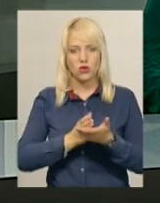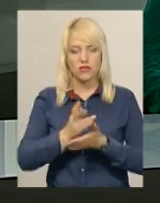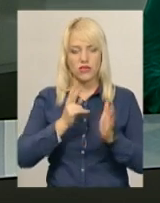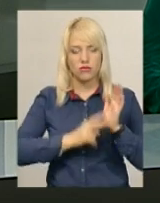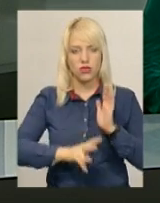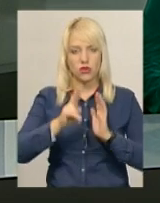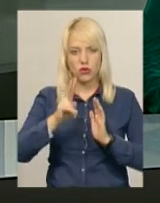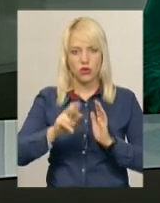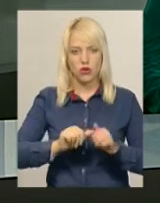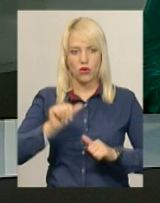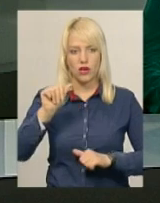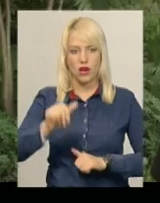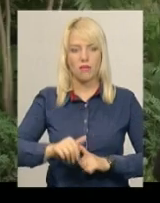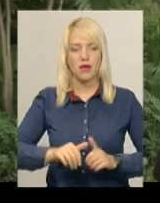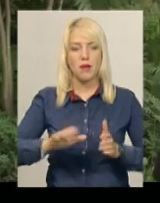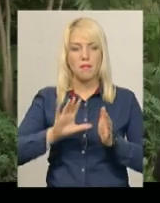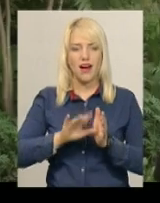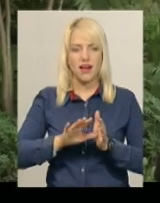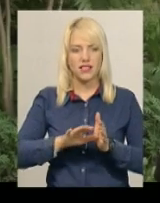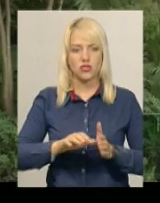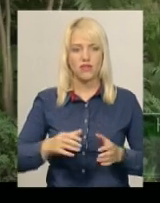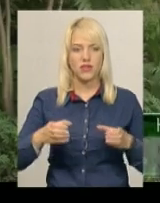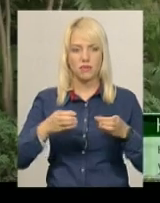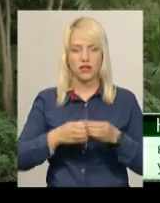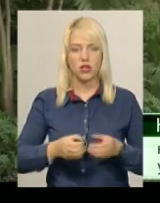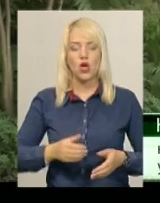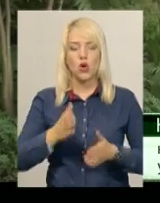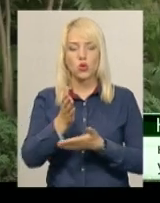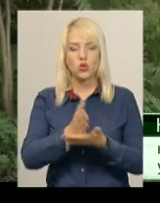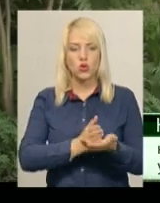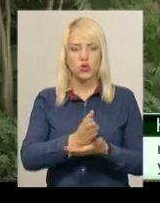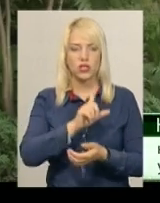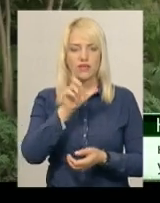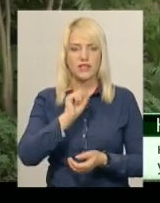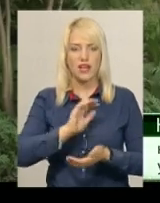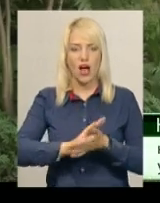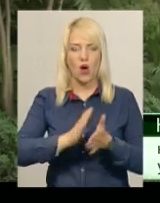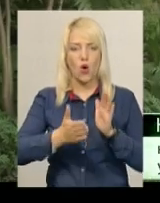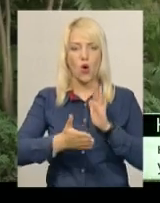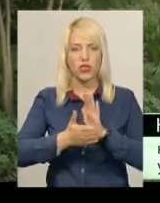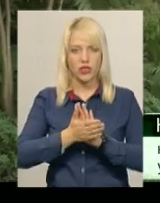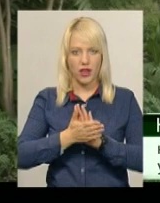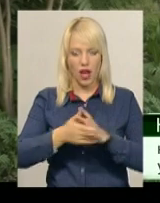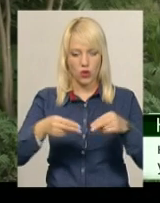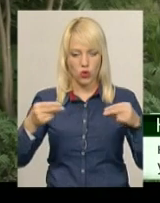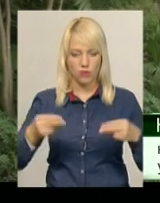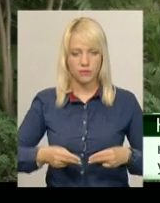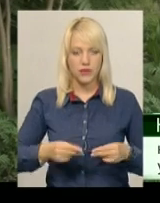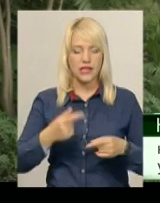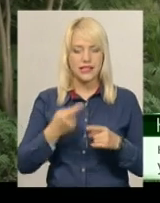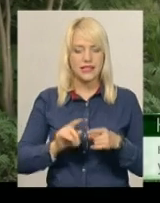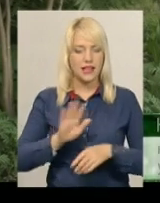механізованій бригаді. Служив за контрактом. Це не перший його контракт. Він тільки